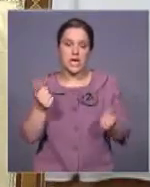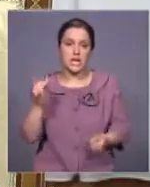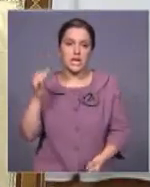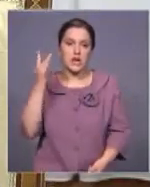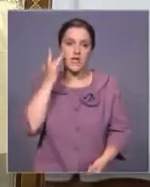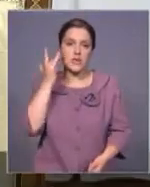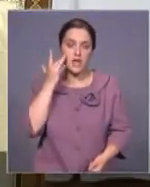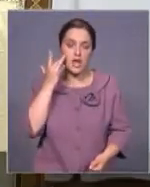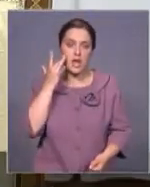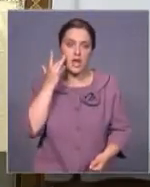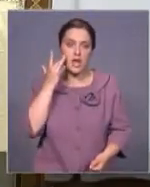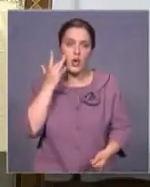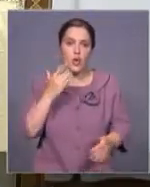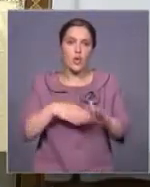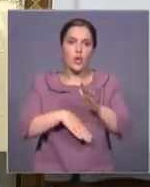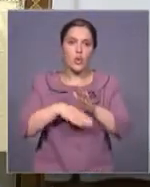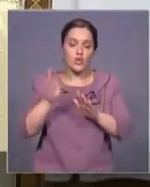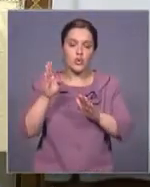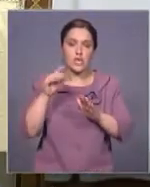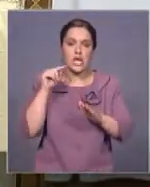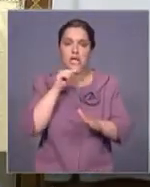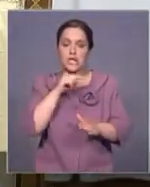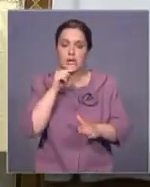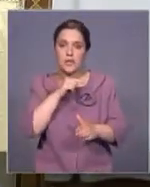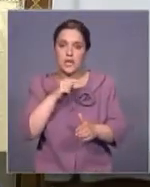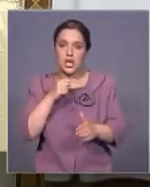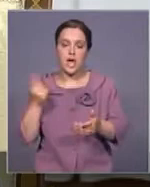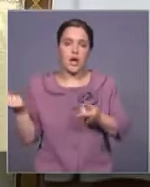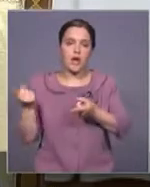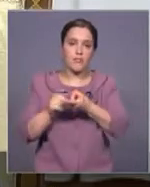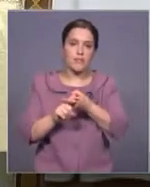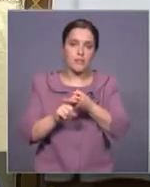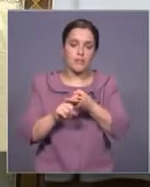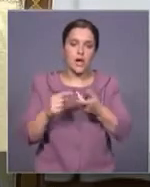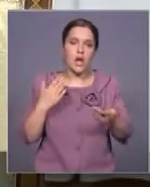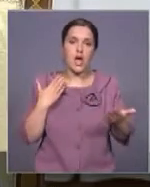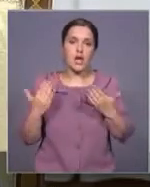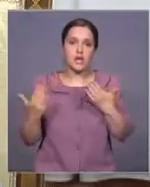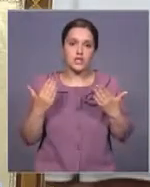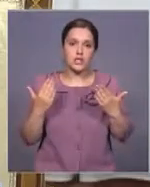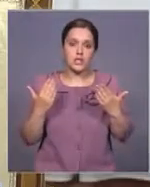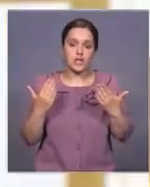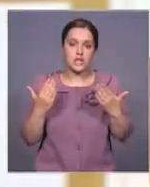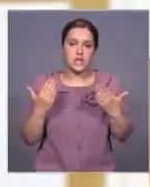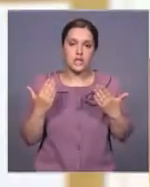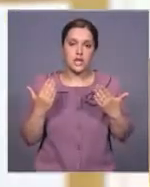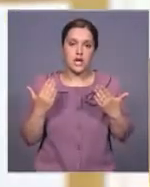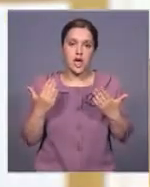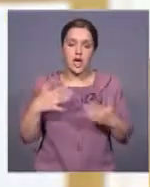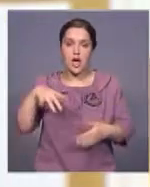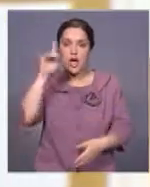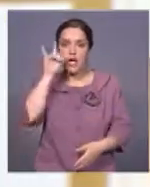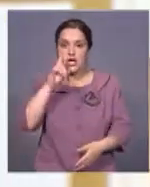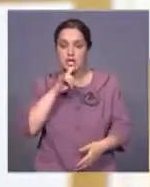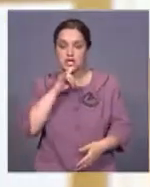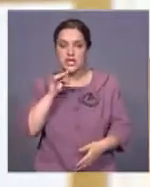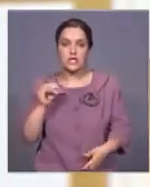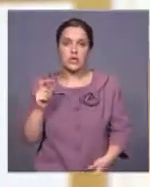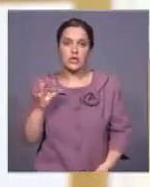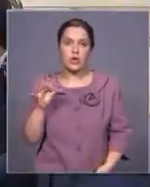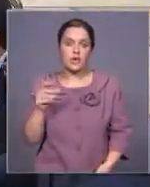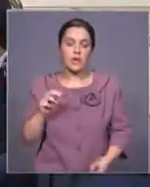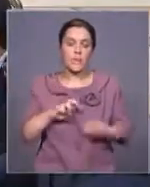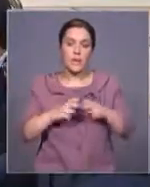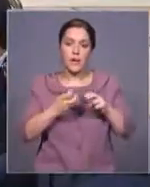пытались наладить хорошие экономические отношения, потому что между нашими странами никаких проблем нет. Мы готовы